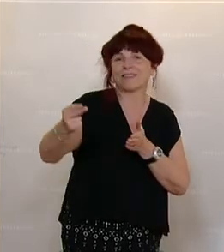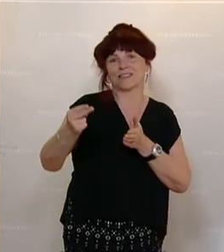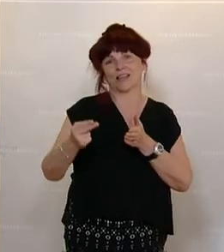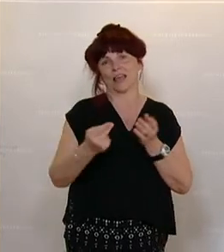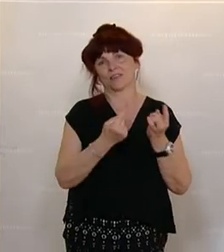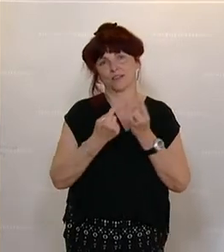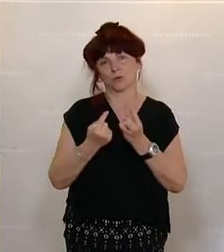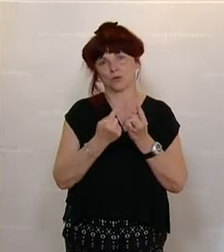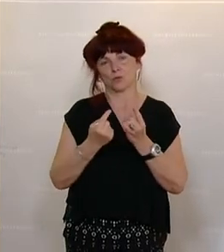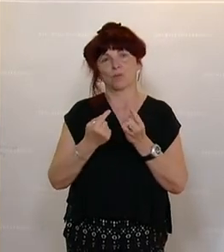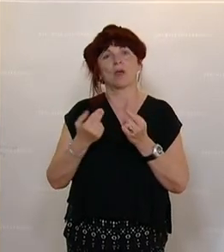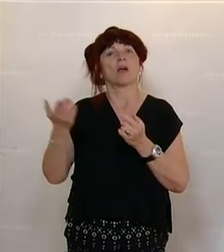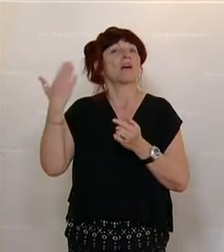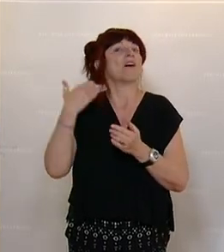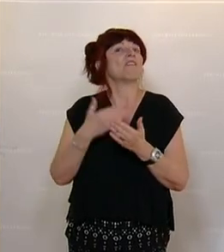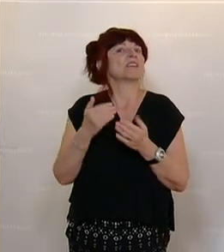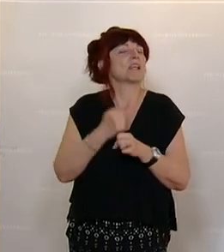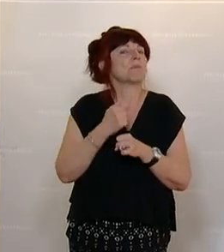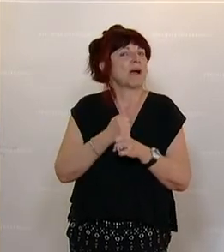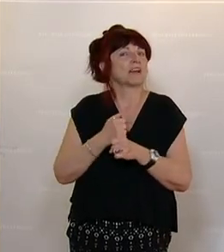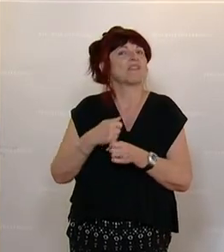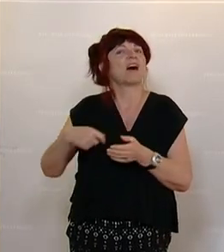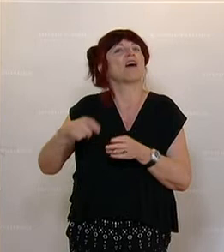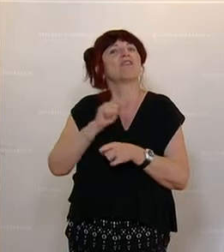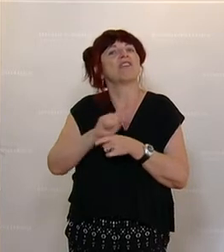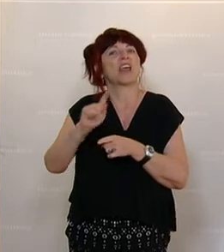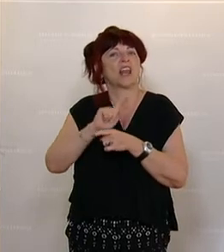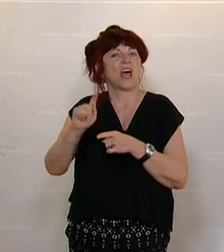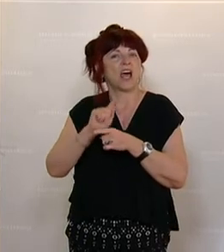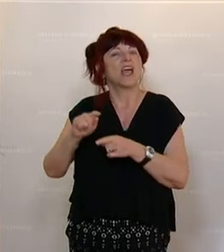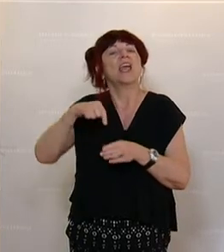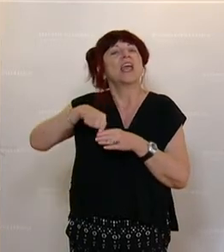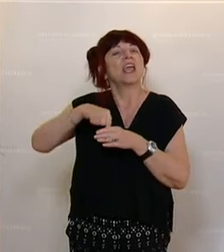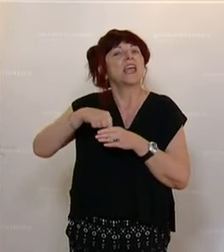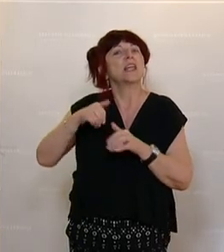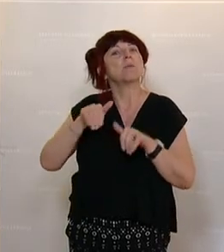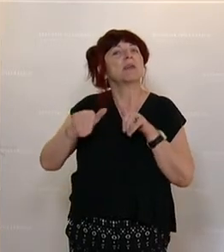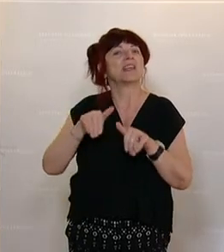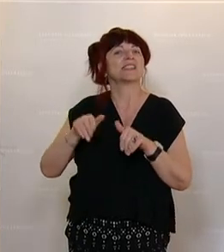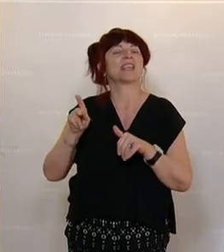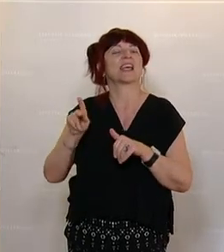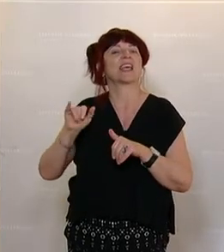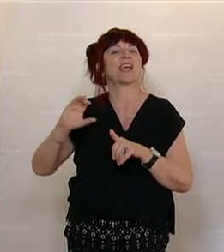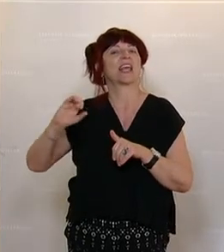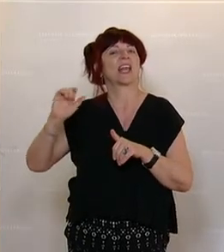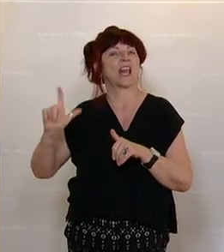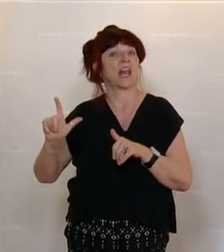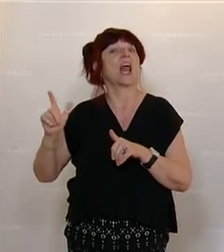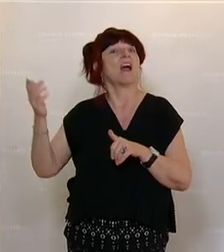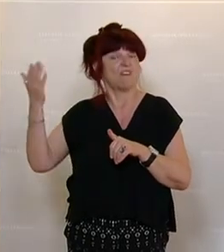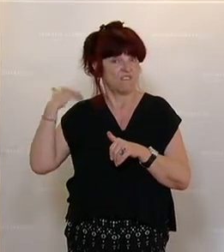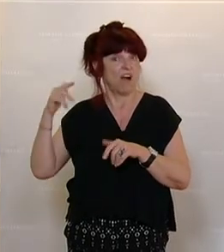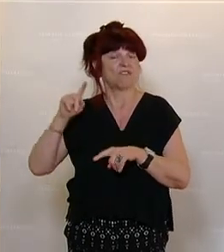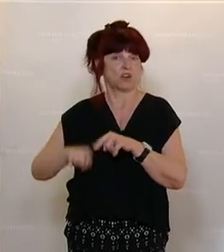wir damit? Wir korrigieren einen Fehler, den der ehemalige Innenminister Herbert Kickl zu verantworten hat. Und das ist gut und das ist wichtig, dass wir diesen Fehler korrigieren.